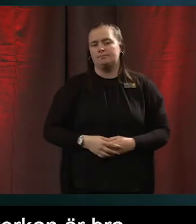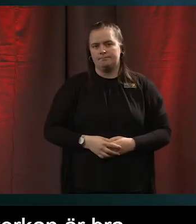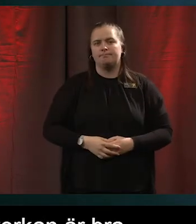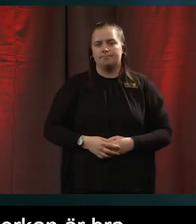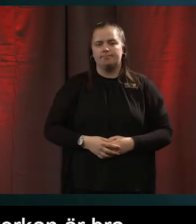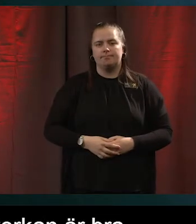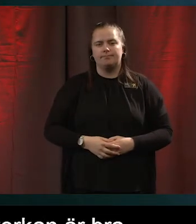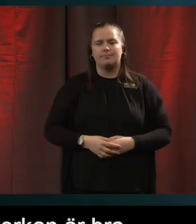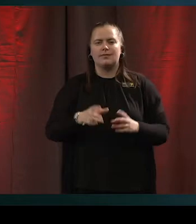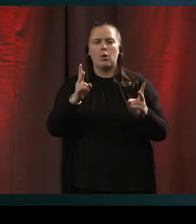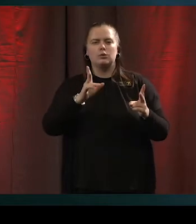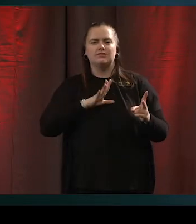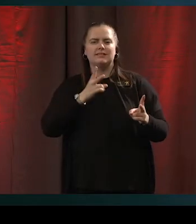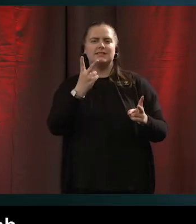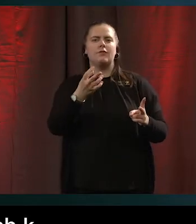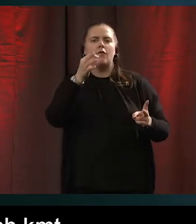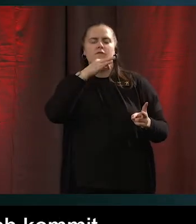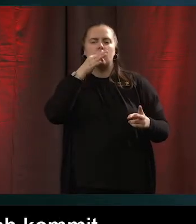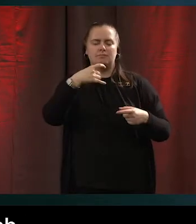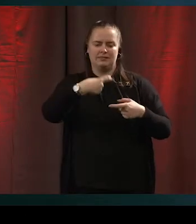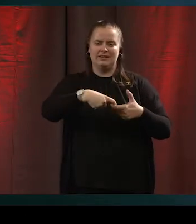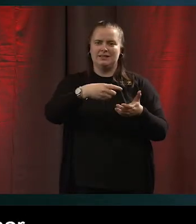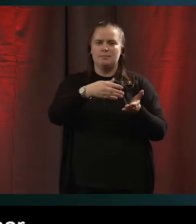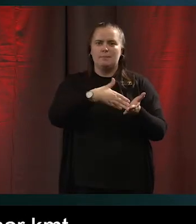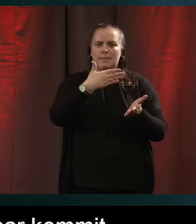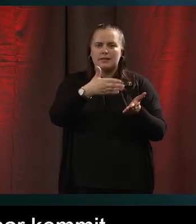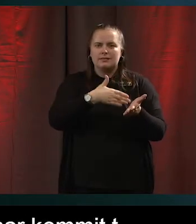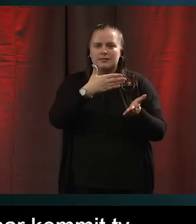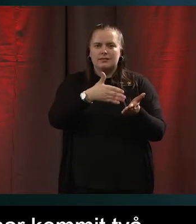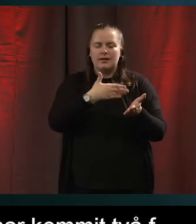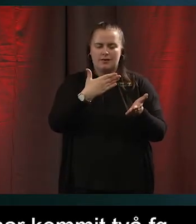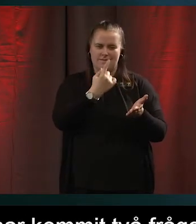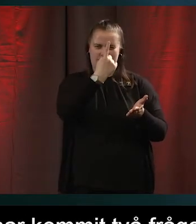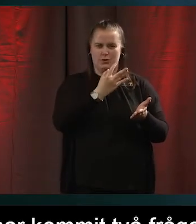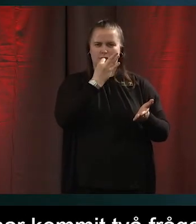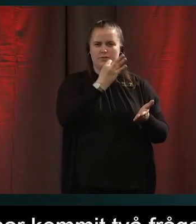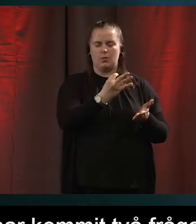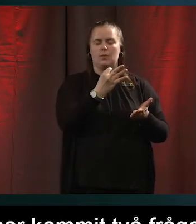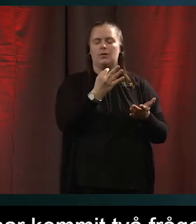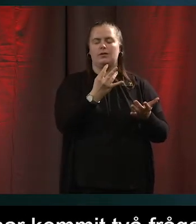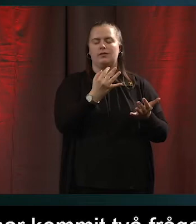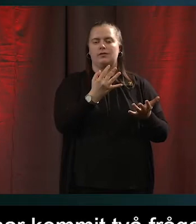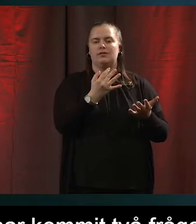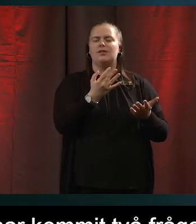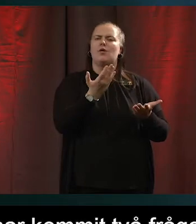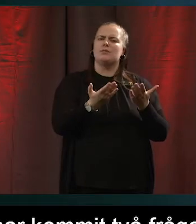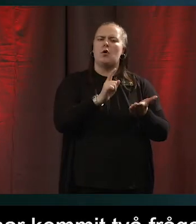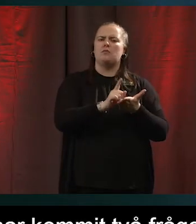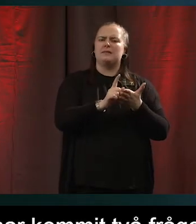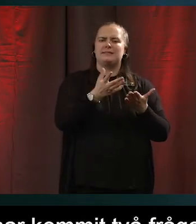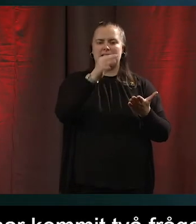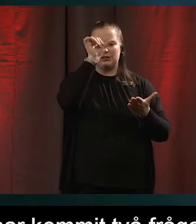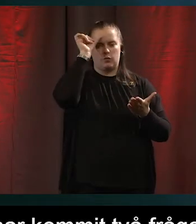Sen har det kommit två frågor om surfplattorna och den första frågan är att det är ofta ganska svårt att komma